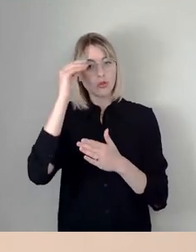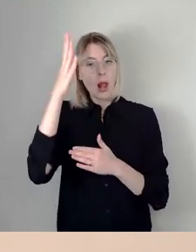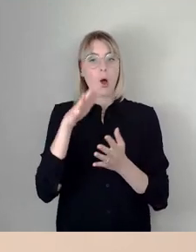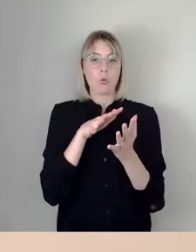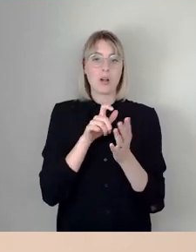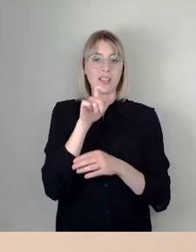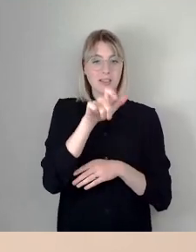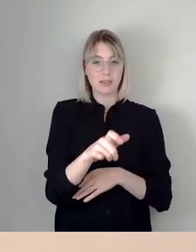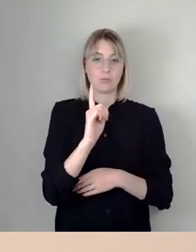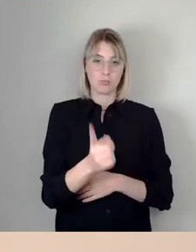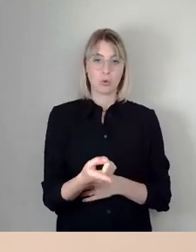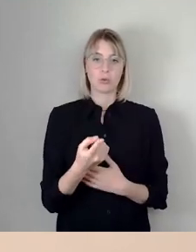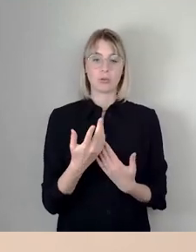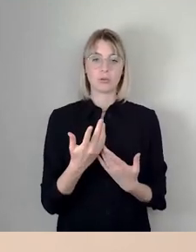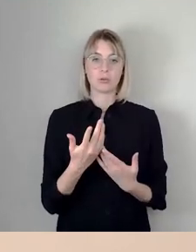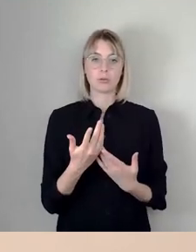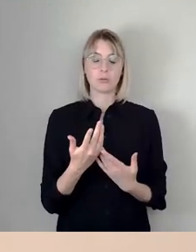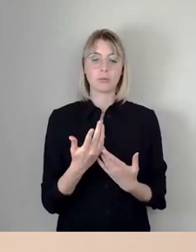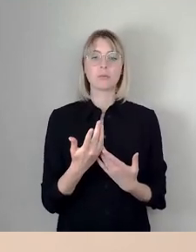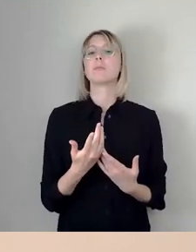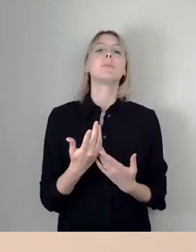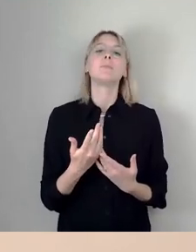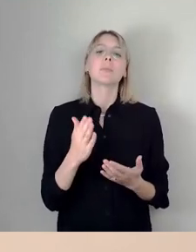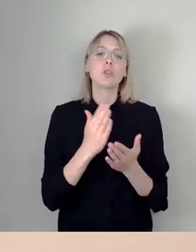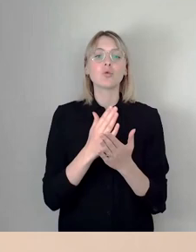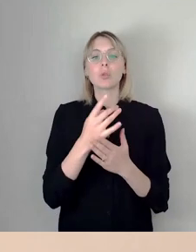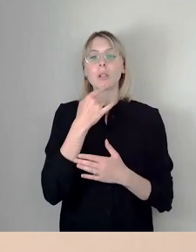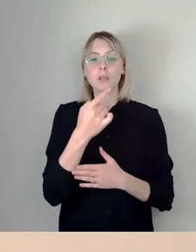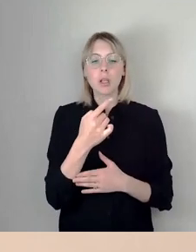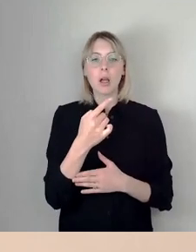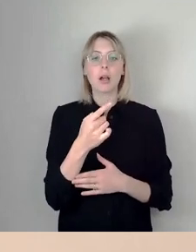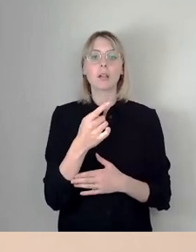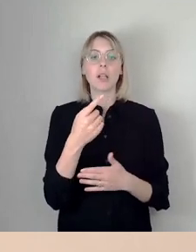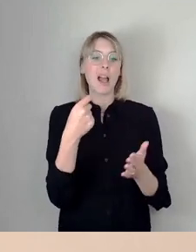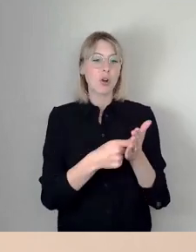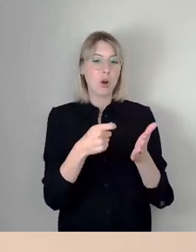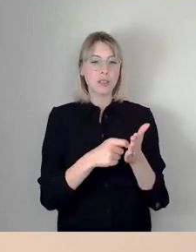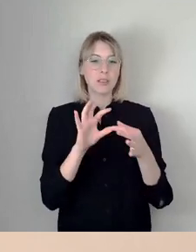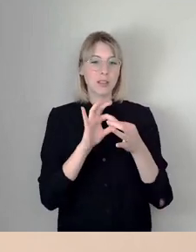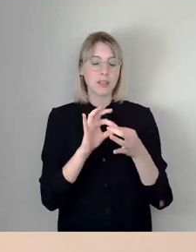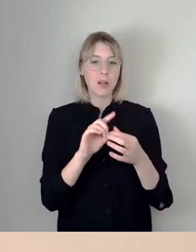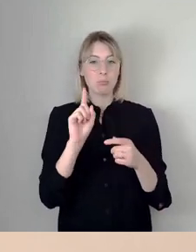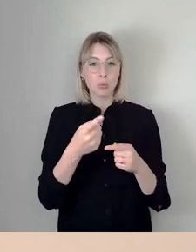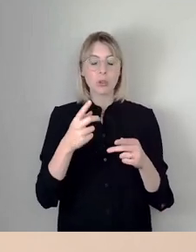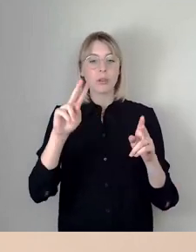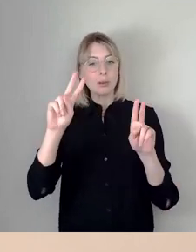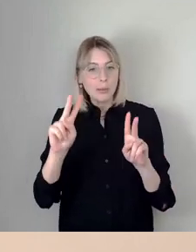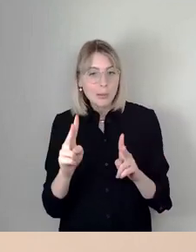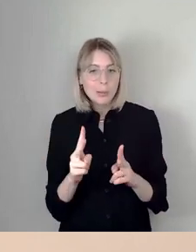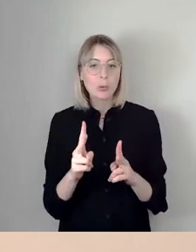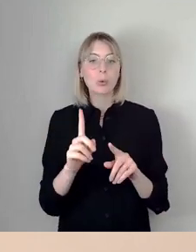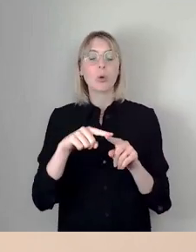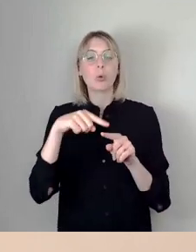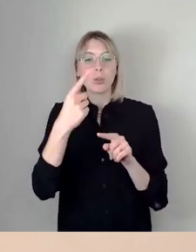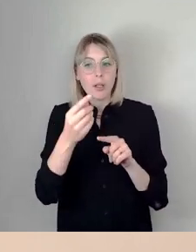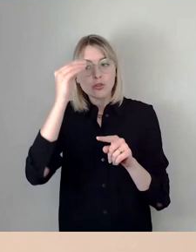ist ja angesprochen worden, bei den Kosten runterzukommen und insbesondere dort eben klug zu